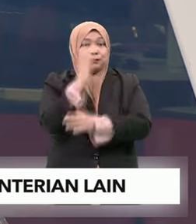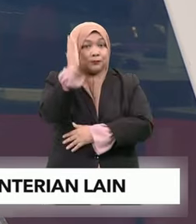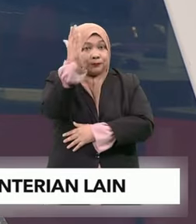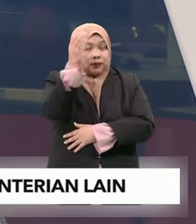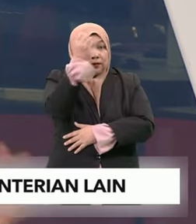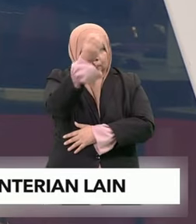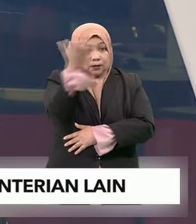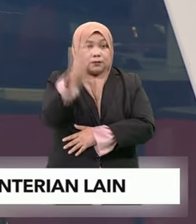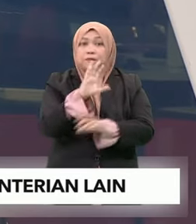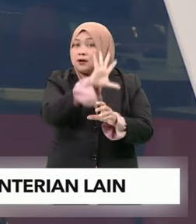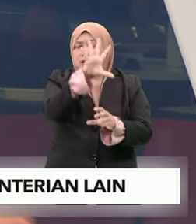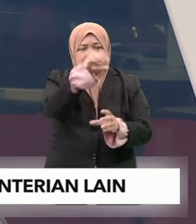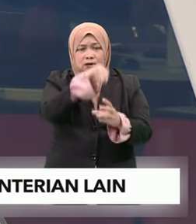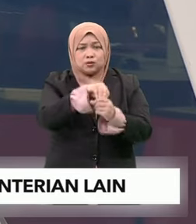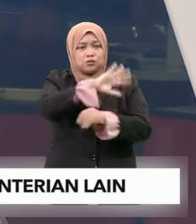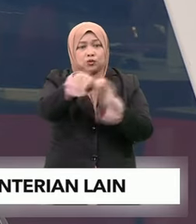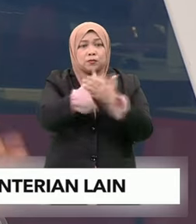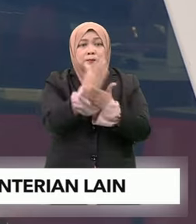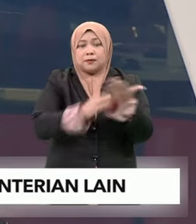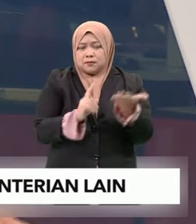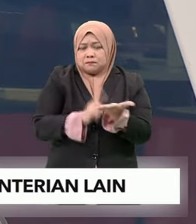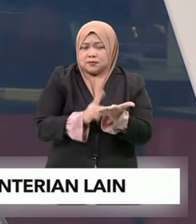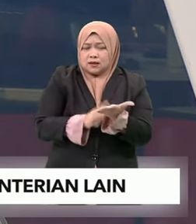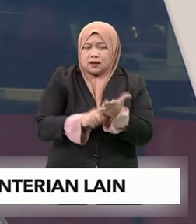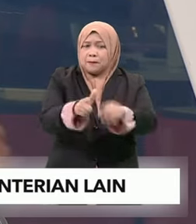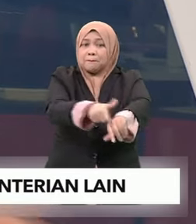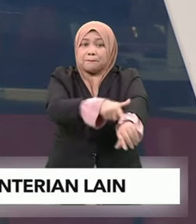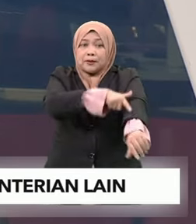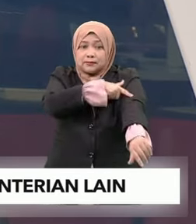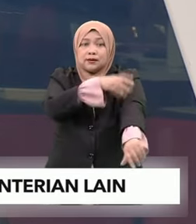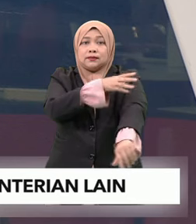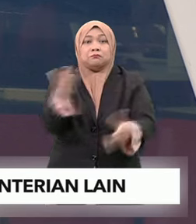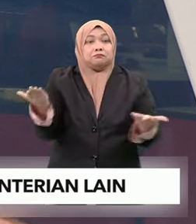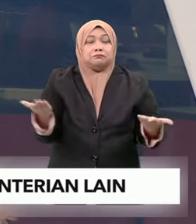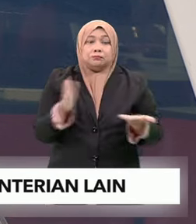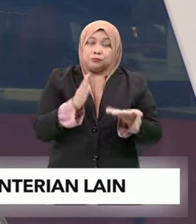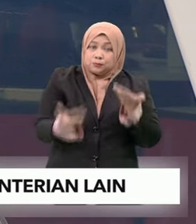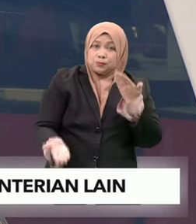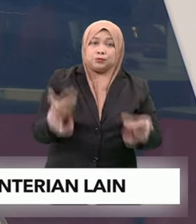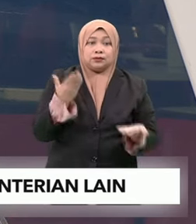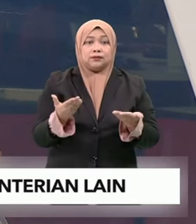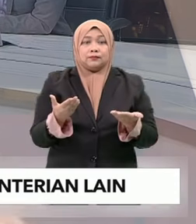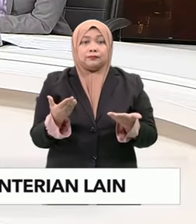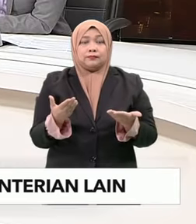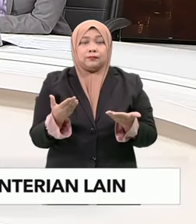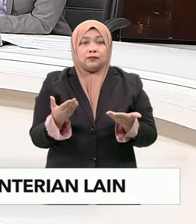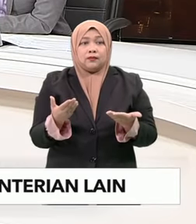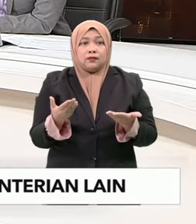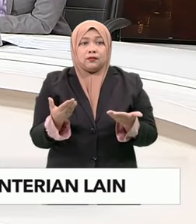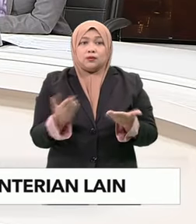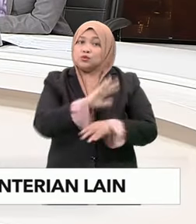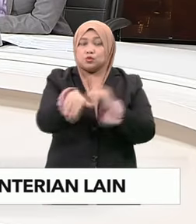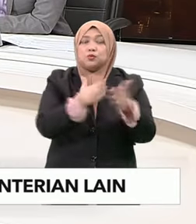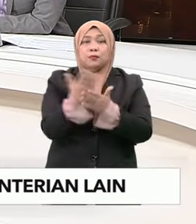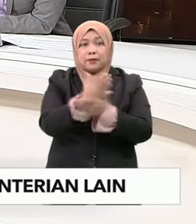melibatkan semua pihak perbincangan yang lebih panjang dan dalam bentuk yang semua